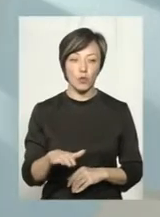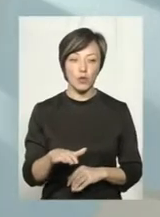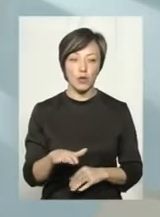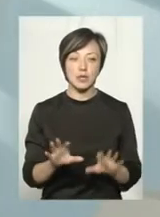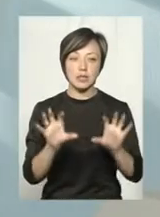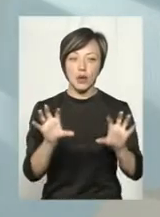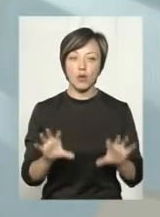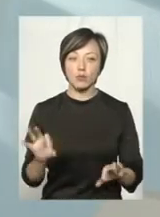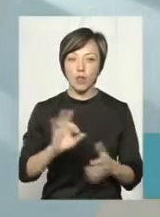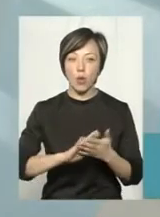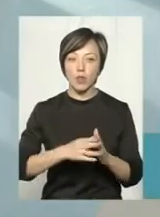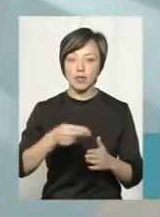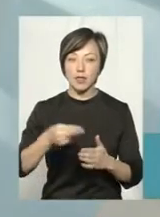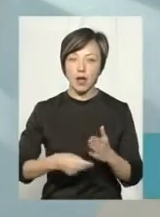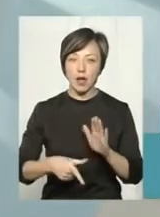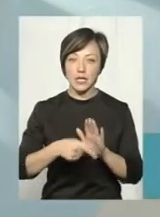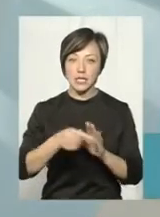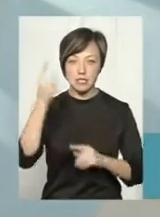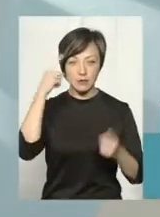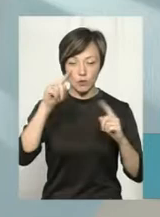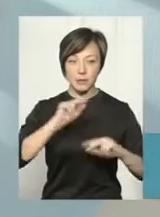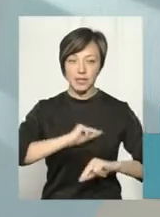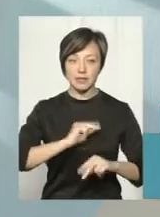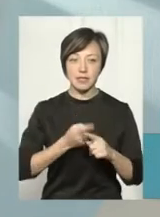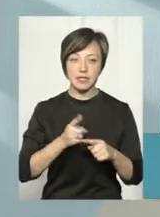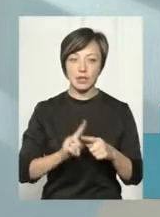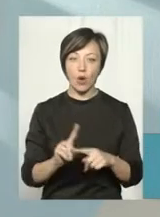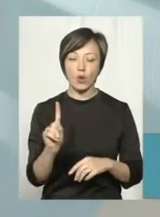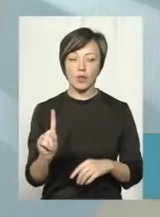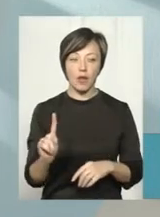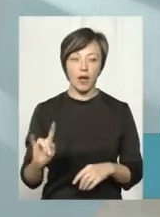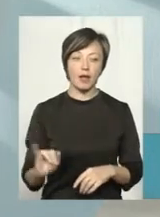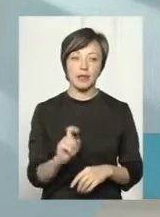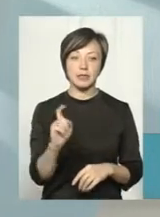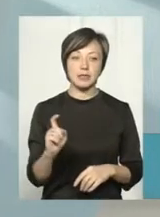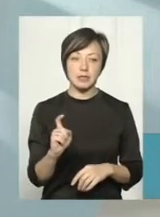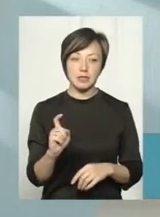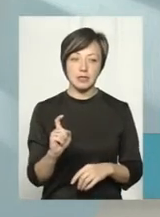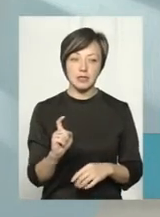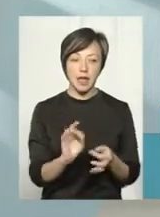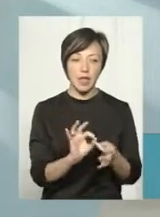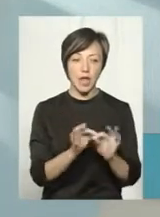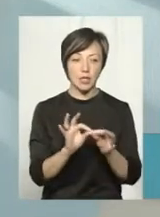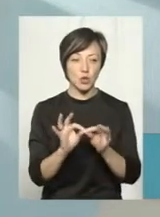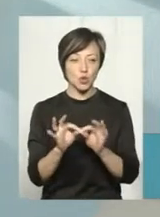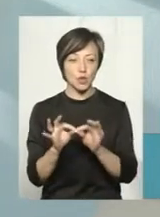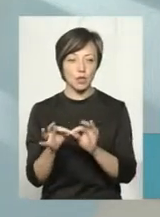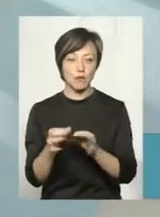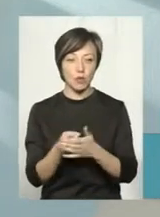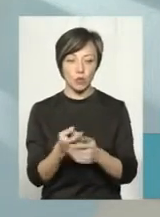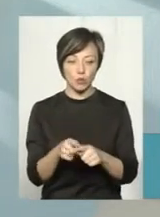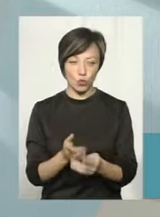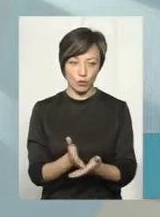Закон про контракт з творчими працівниками – це один із ланцюжків до цього